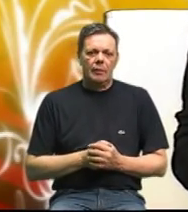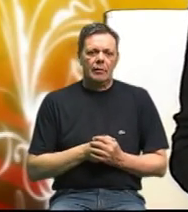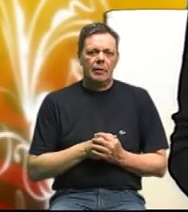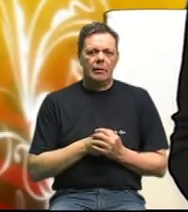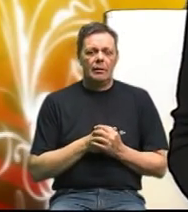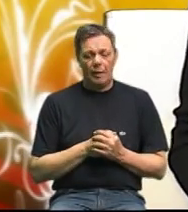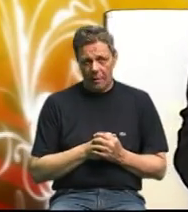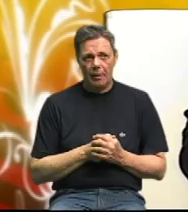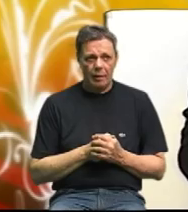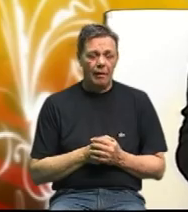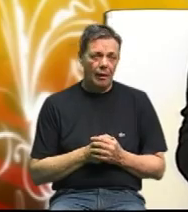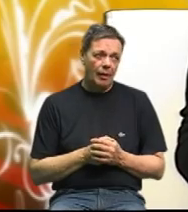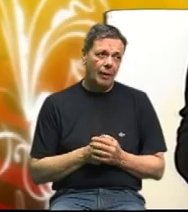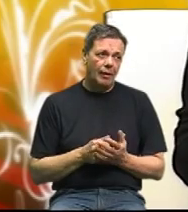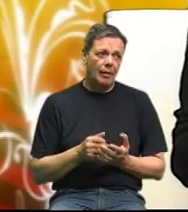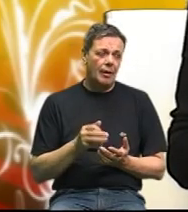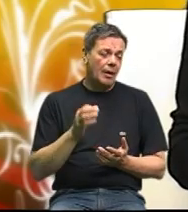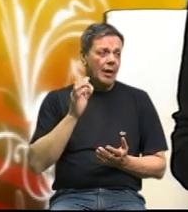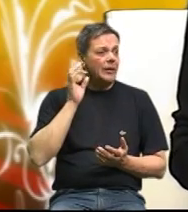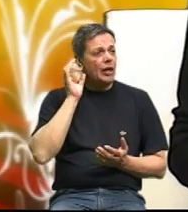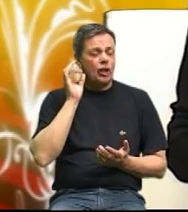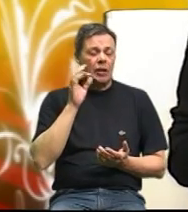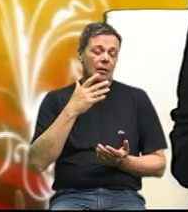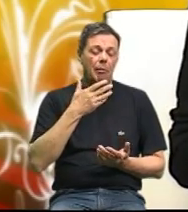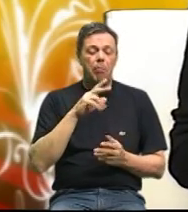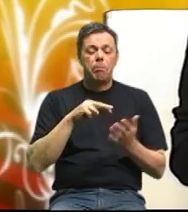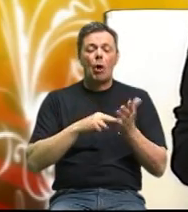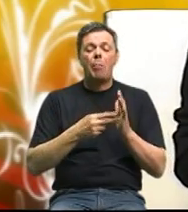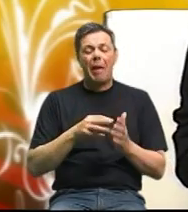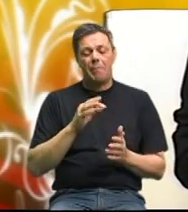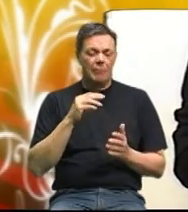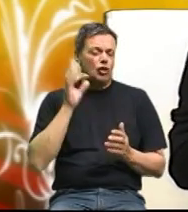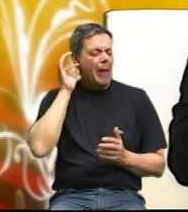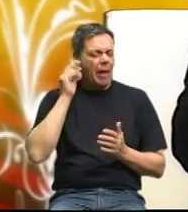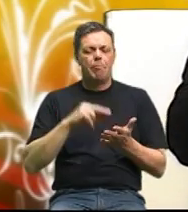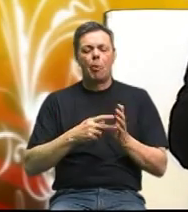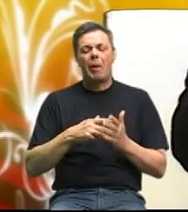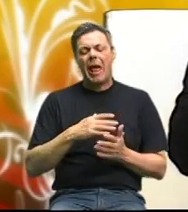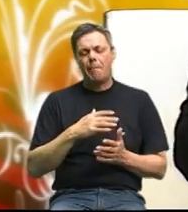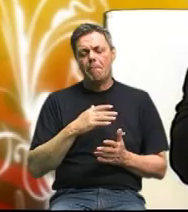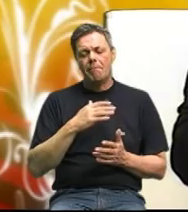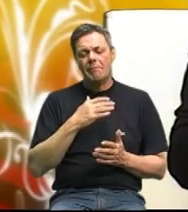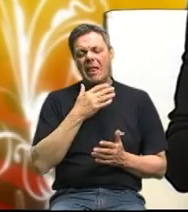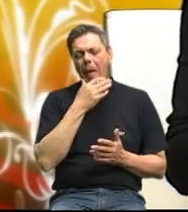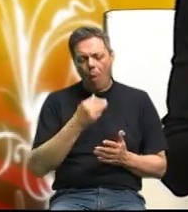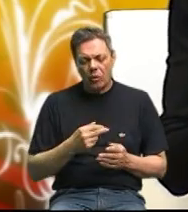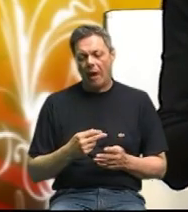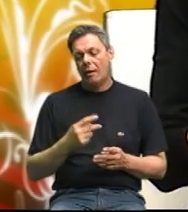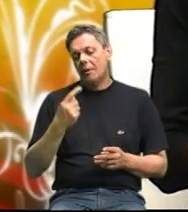lijepote riješia cijeli život. Kad su mlade, imaju visoku hormonalnu